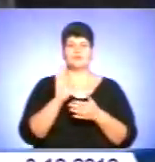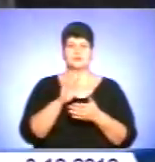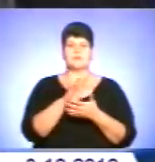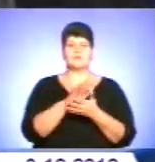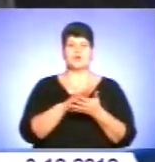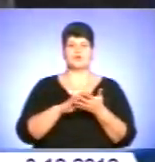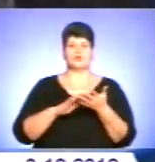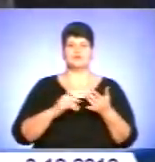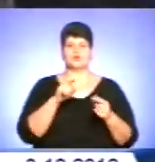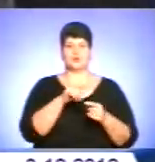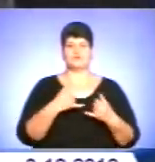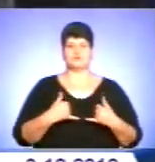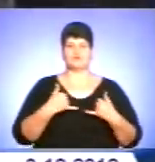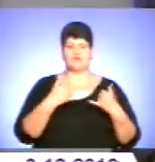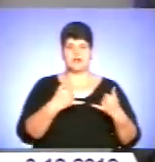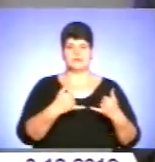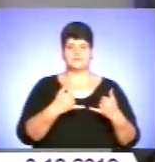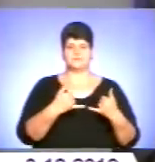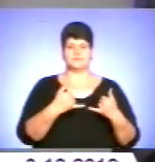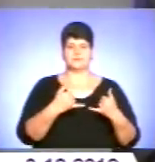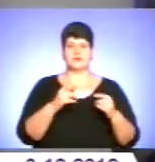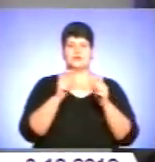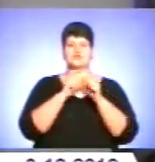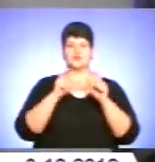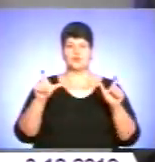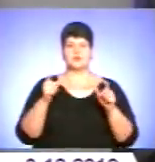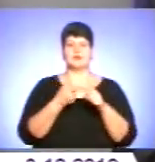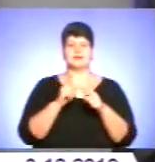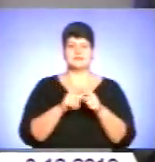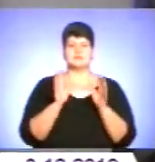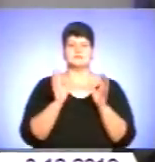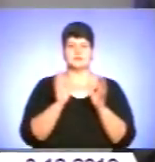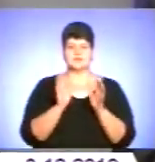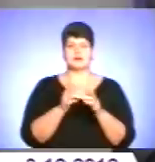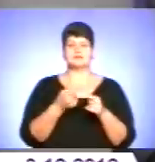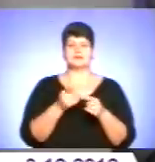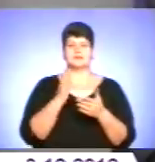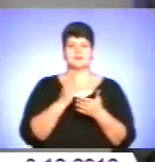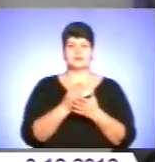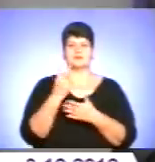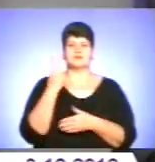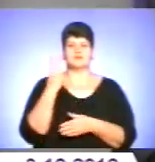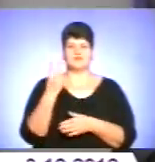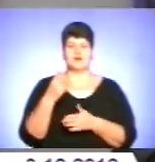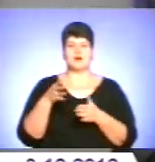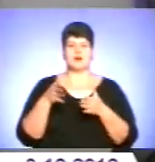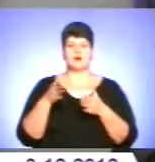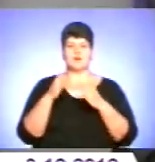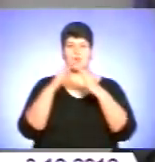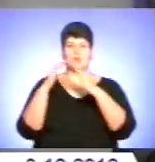його вшанування. Школа ця збереглася, в принципі, там збереглося два таких корпуси.